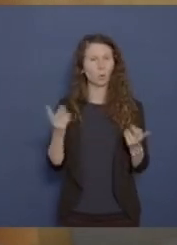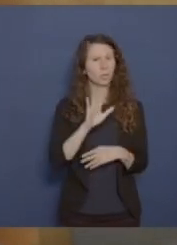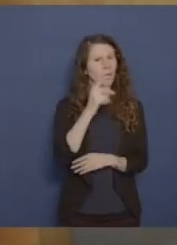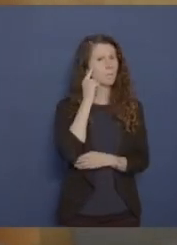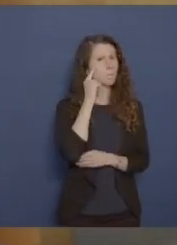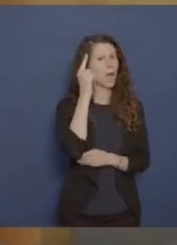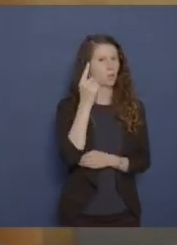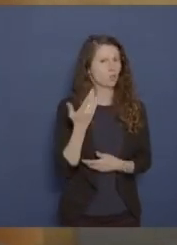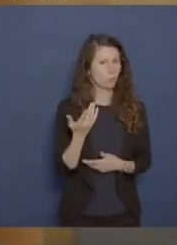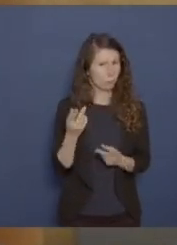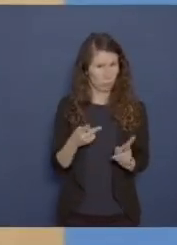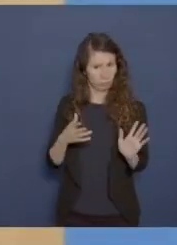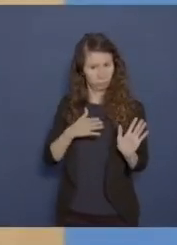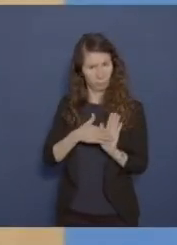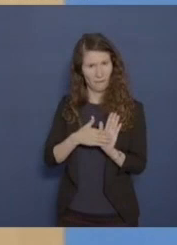Ihre Meinung?